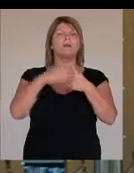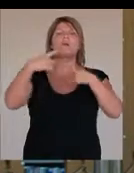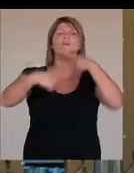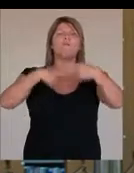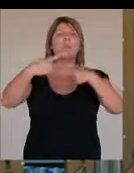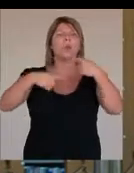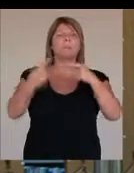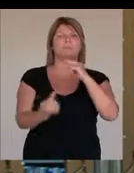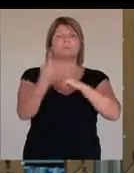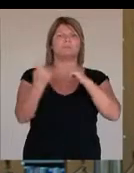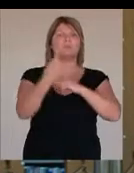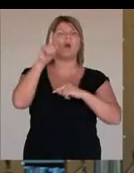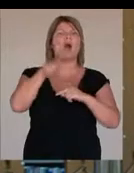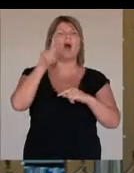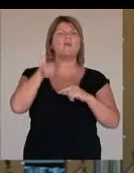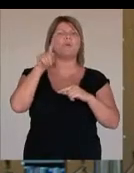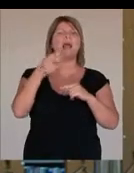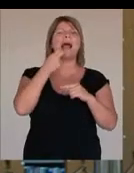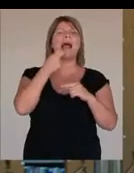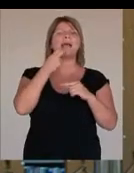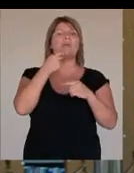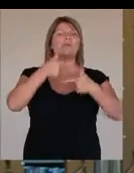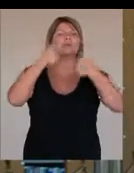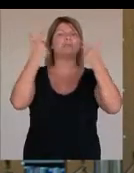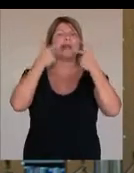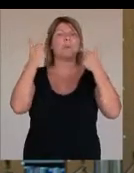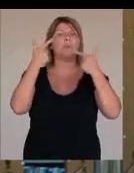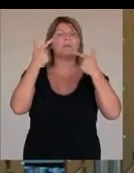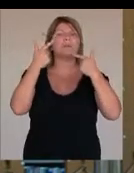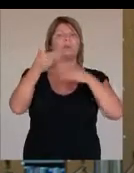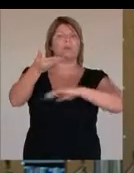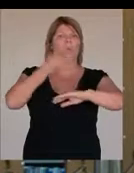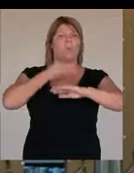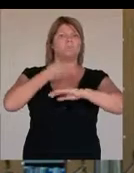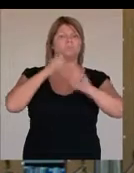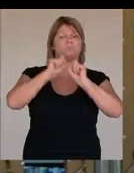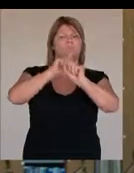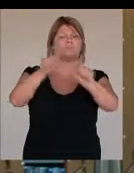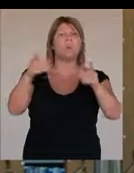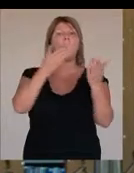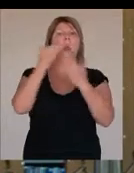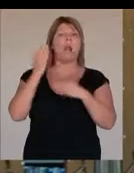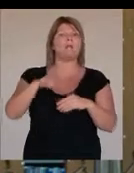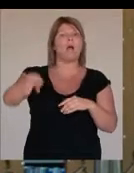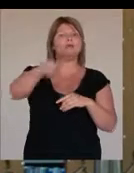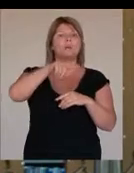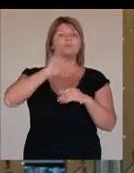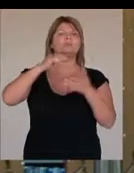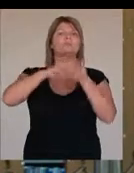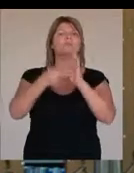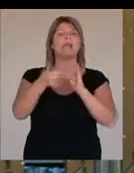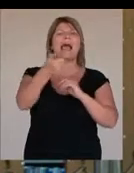a folyamatosan megjelenő, havonta megjelenő elektronikus tájékoztató, amiket kiküldjünk az olvasóinknak,